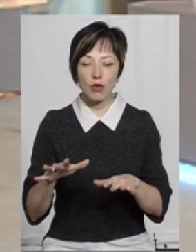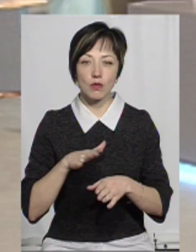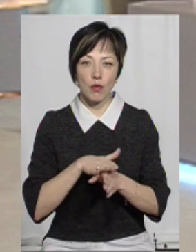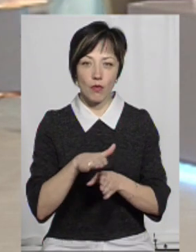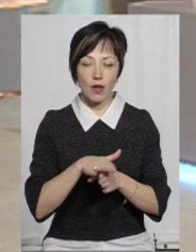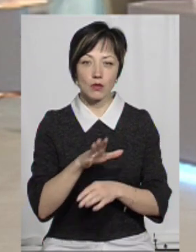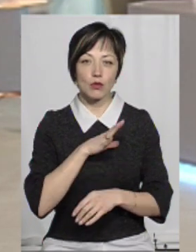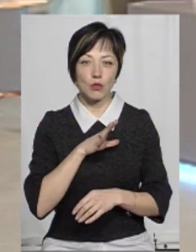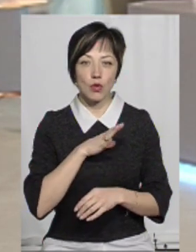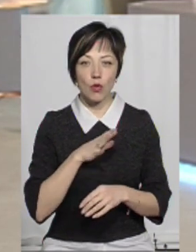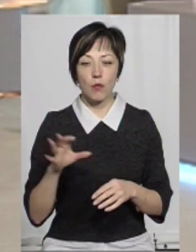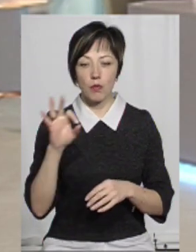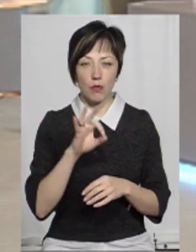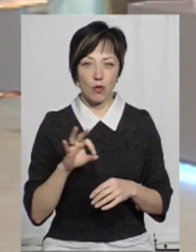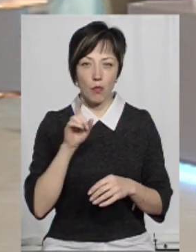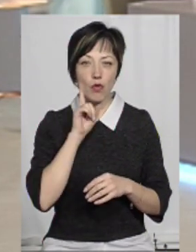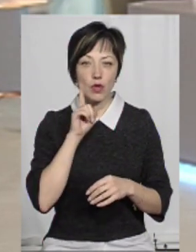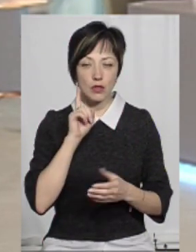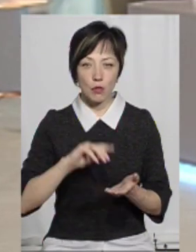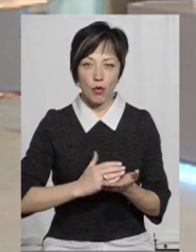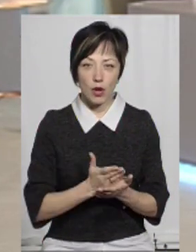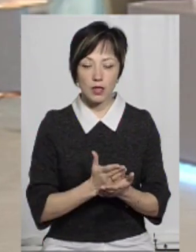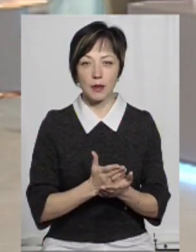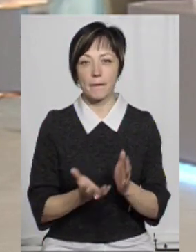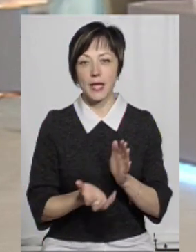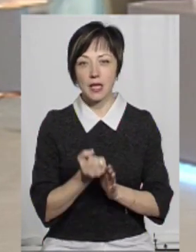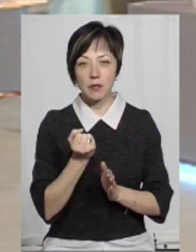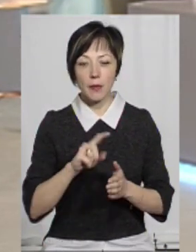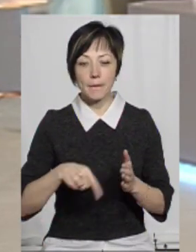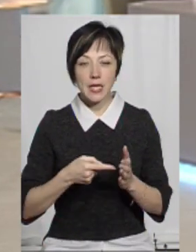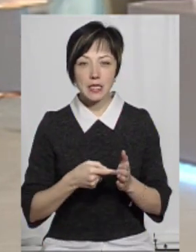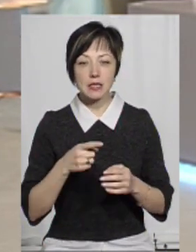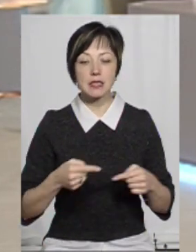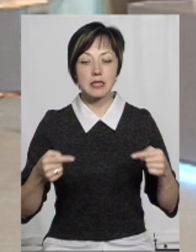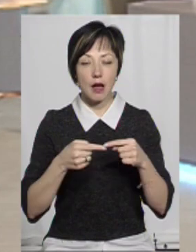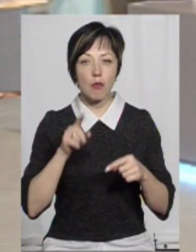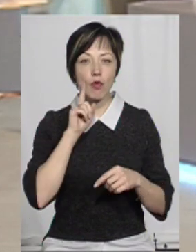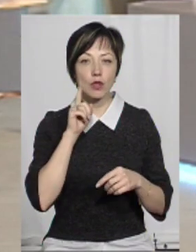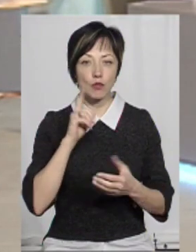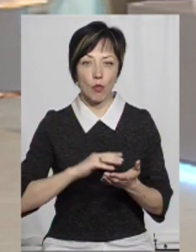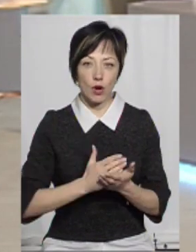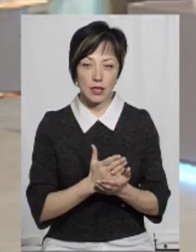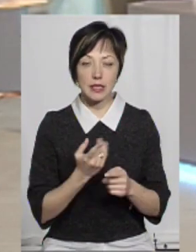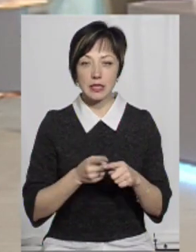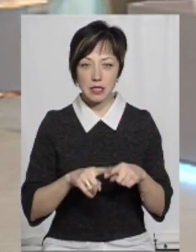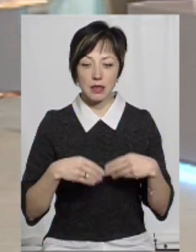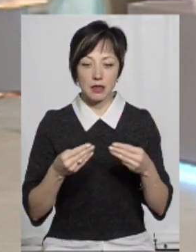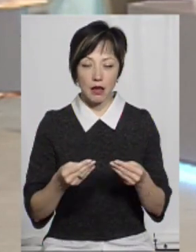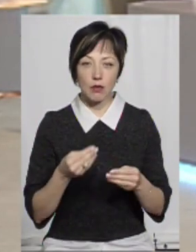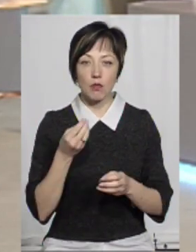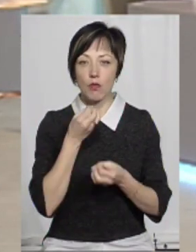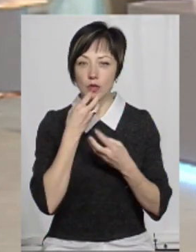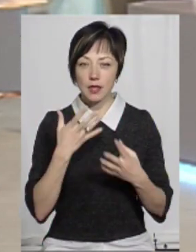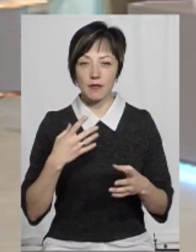зроблено стосовно молодіжної політики, підтримки в місті саме молодіжної політики. І це дало свої